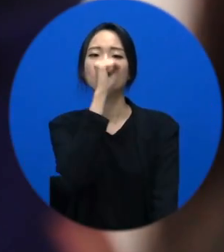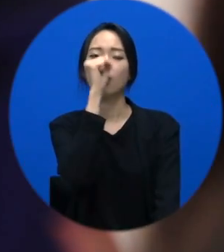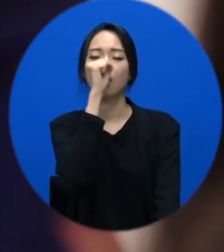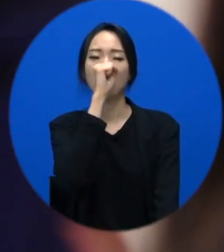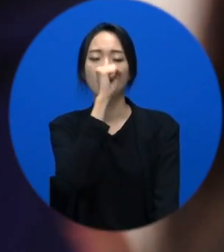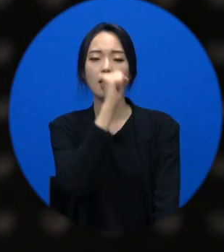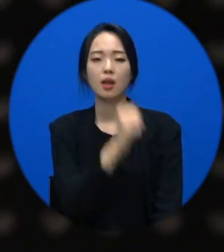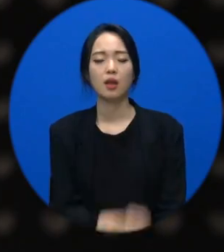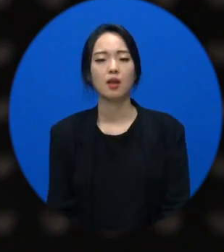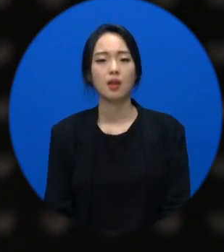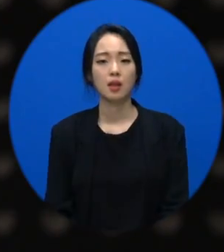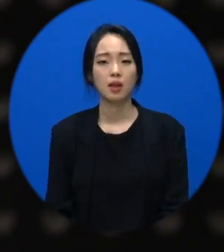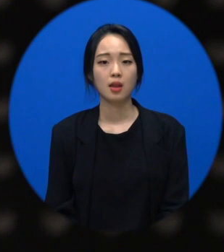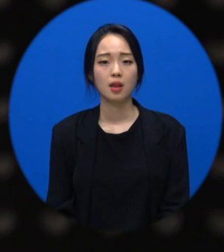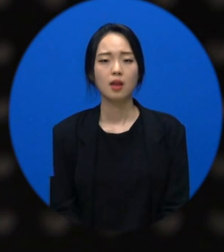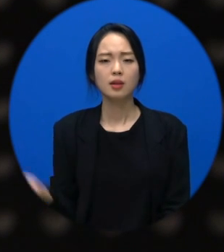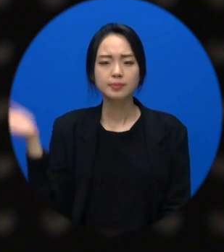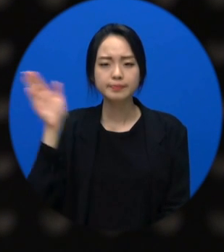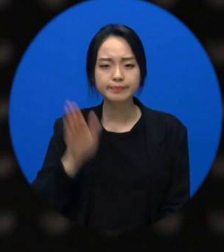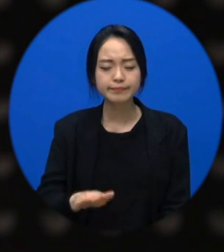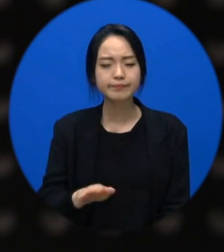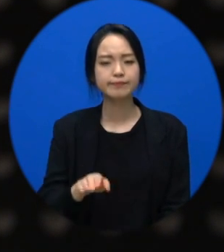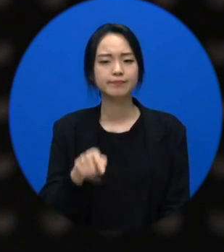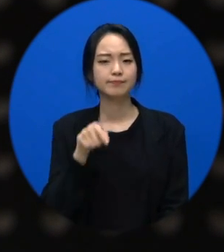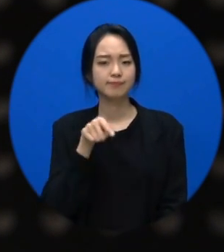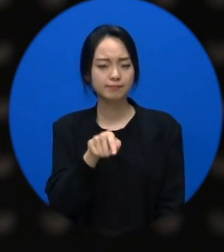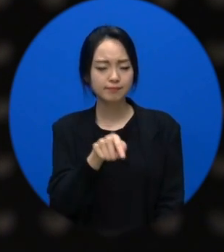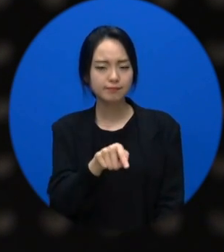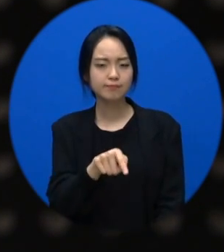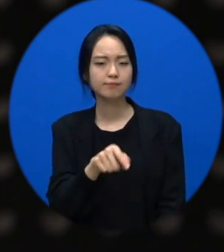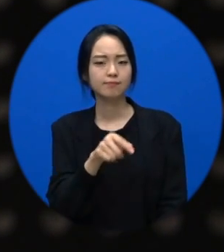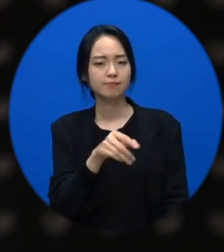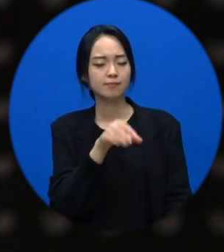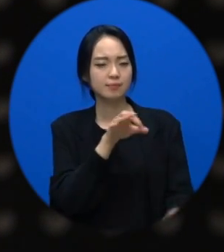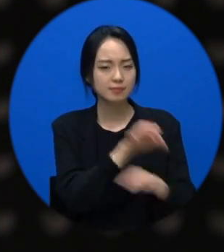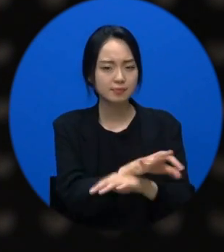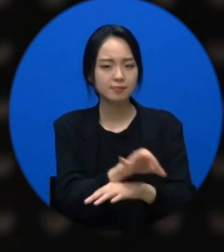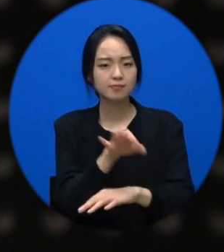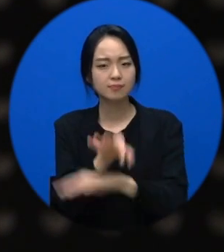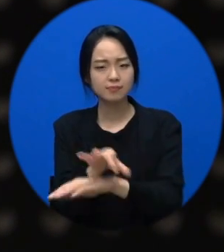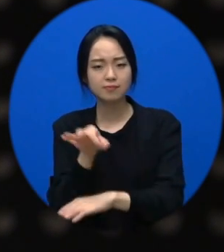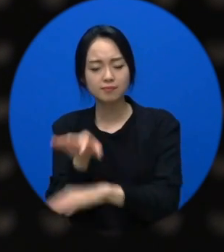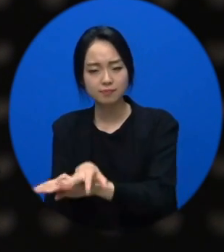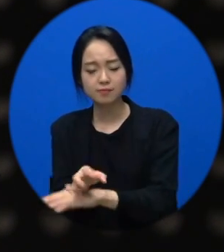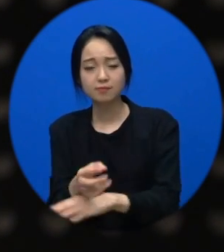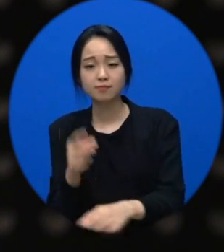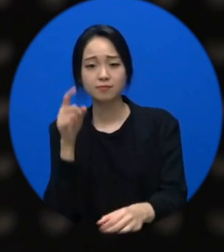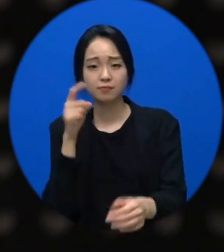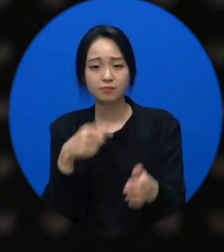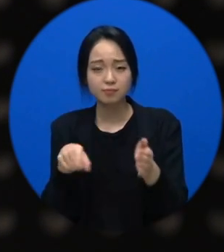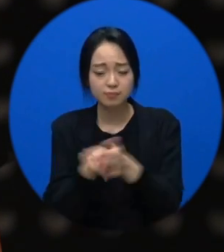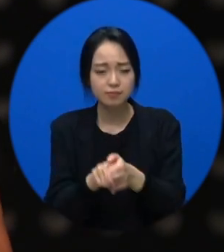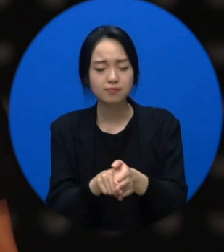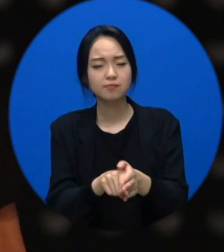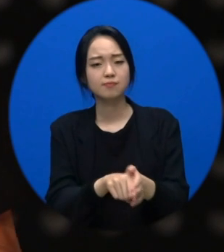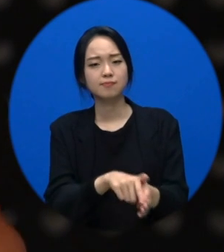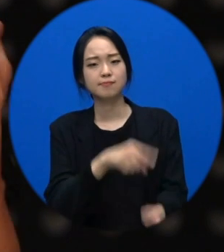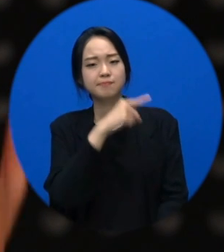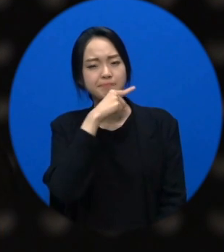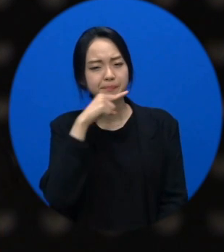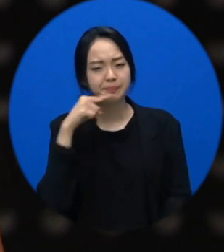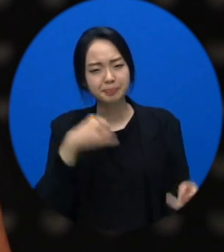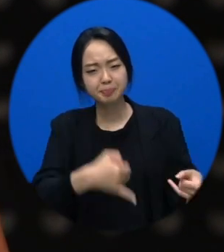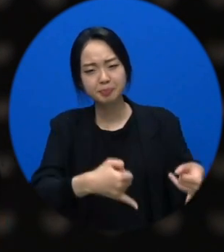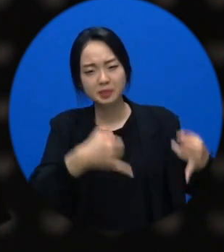그거 내 돈으로 다 했으면 좋죠. 근데 그거 좋은 차 하려고 또는 넓은 집 하려고 든 빚 그거 이자 내면서